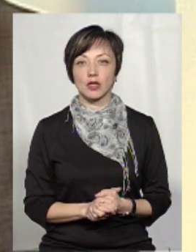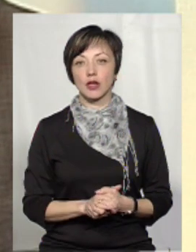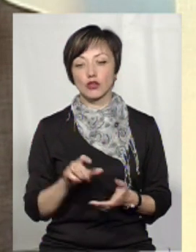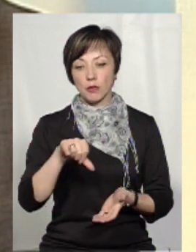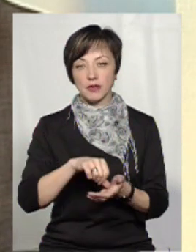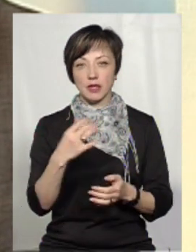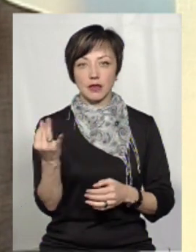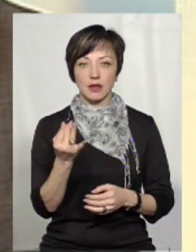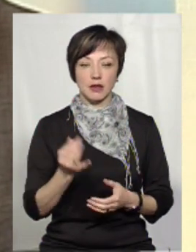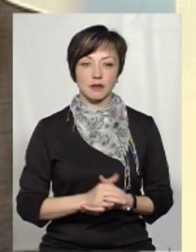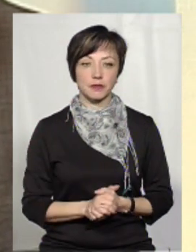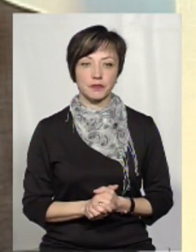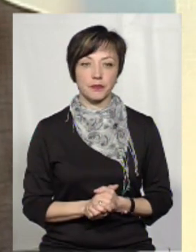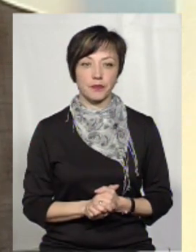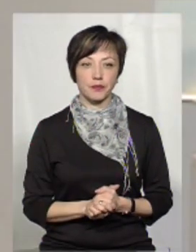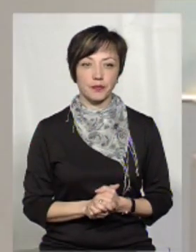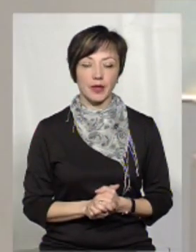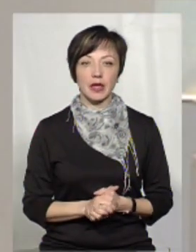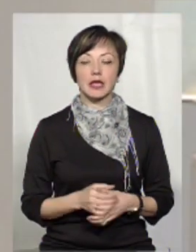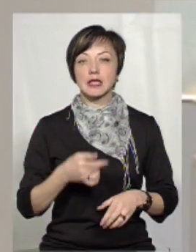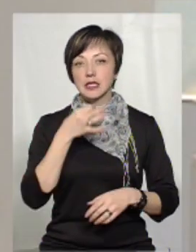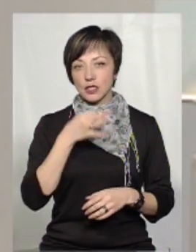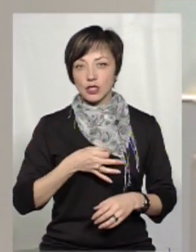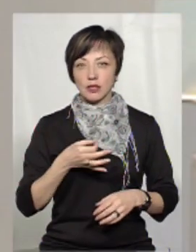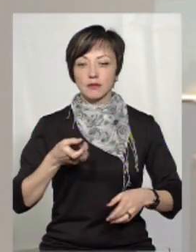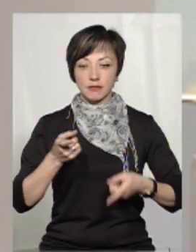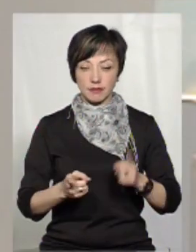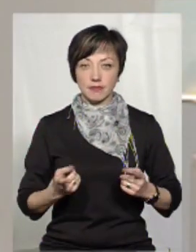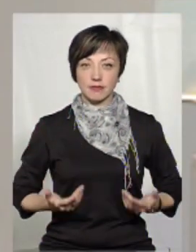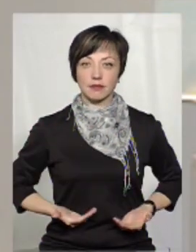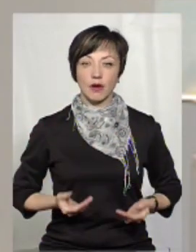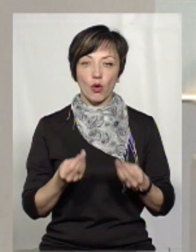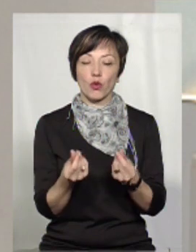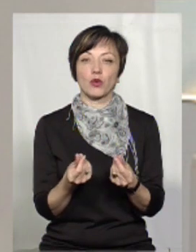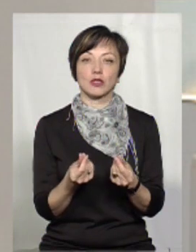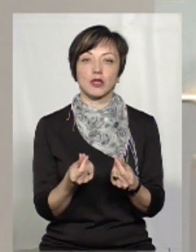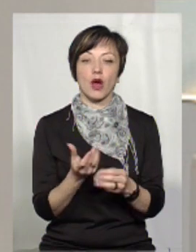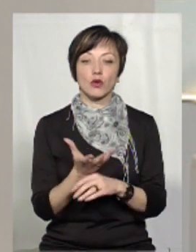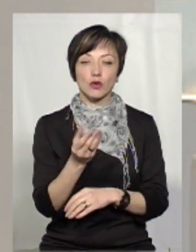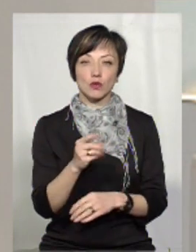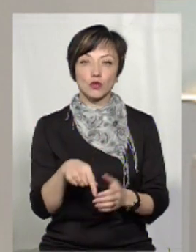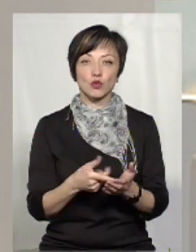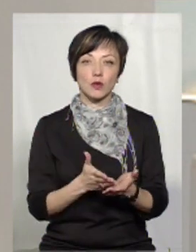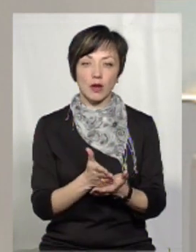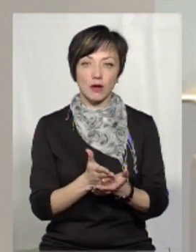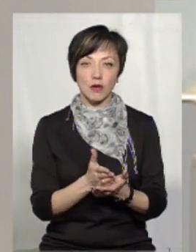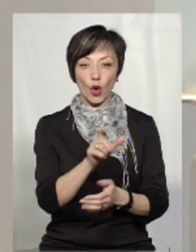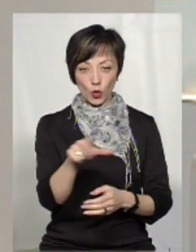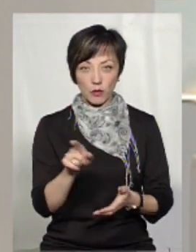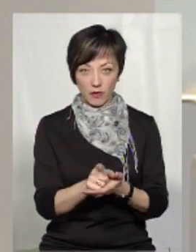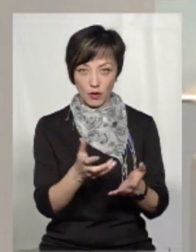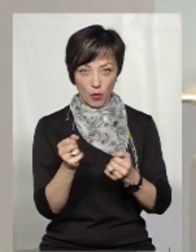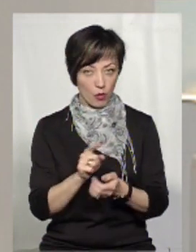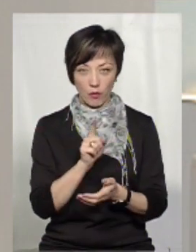щоб представляти її інтереси. Скажіть, живі гроші для розрахунку за комуналкою субсидіанти повинні